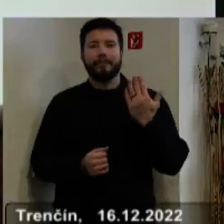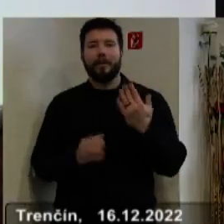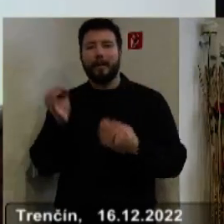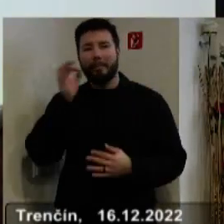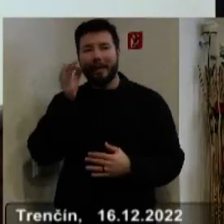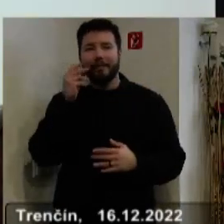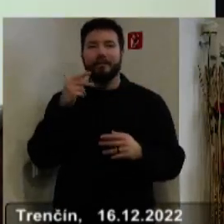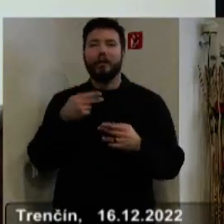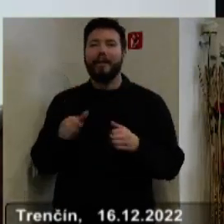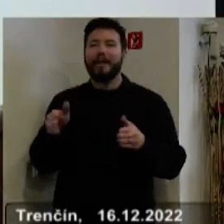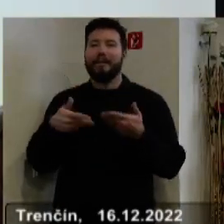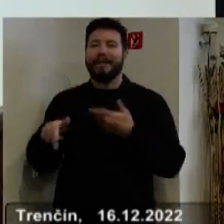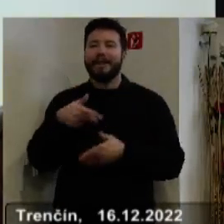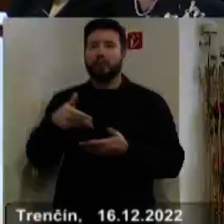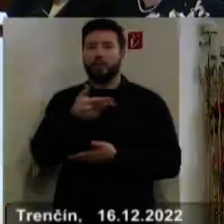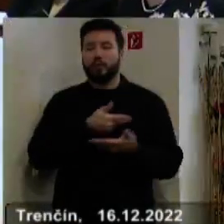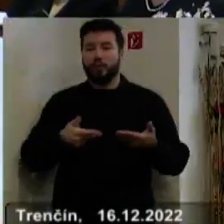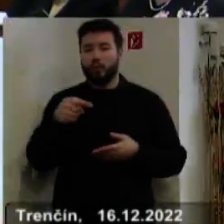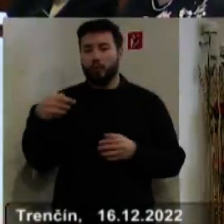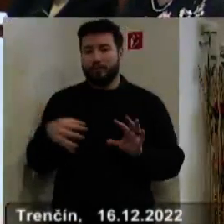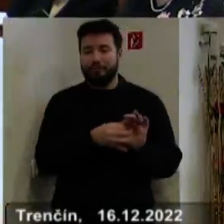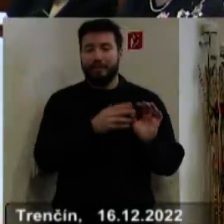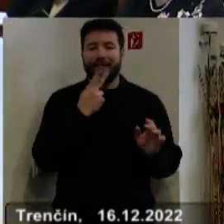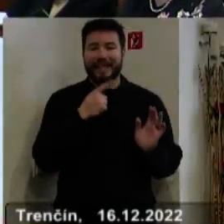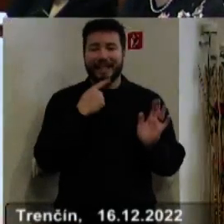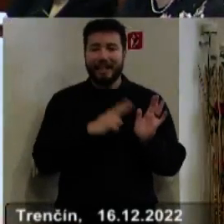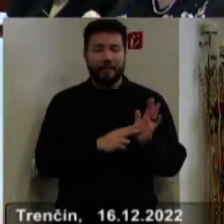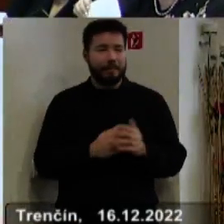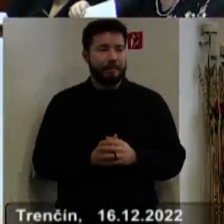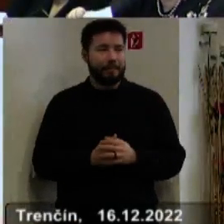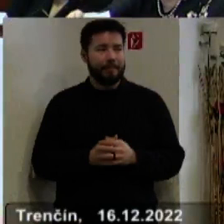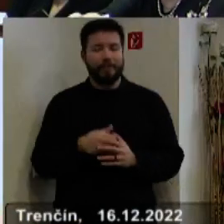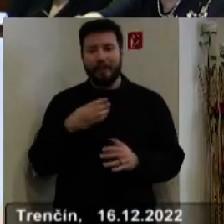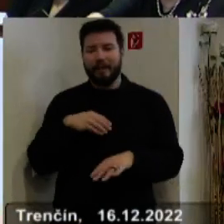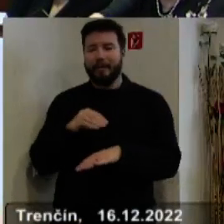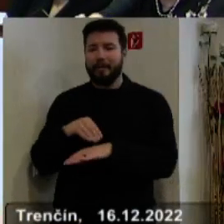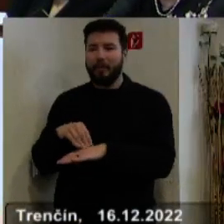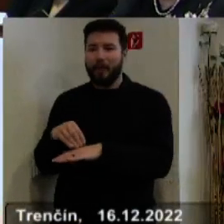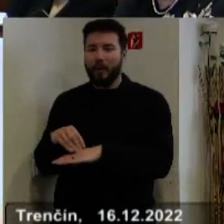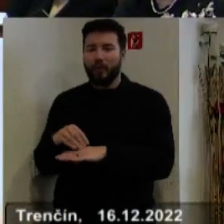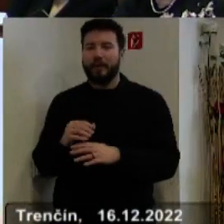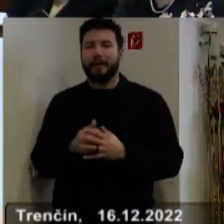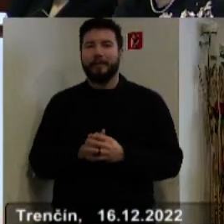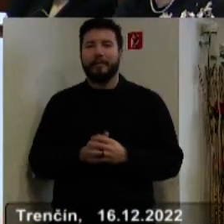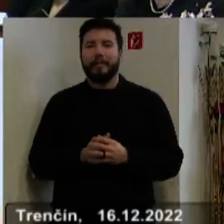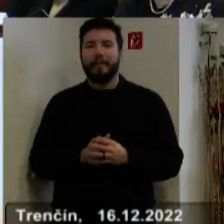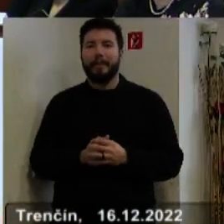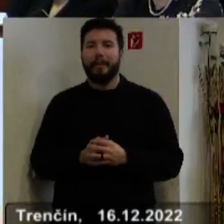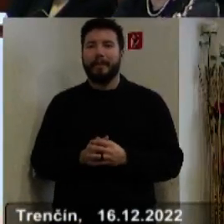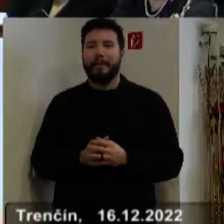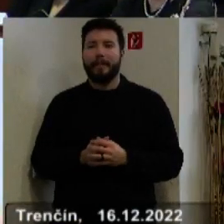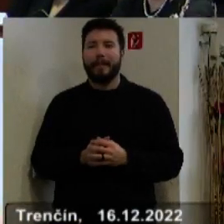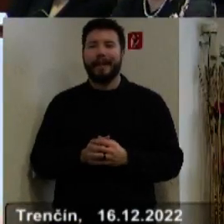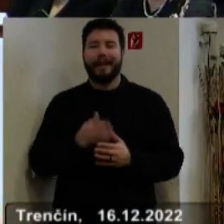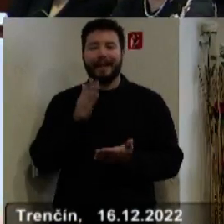diskusiu k tomuto všeobecne záväznému nariadeniu. Taktiež chcem pripomenúť, že bolo diskutované v